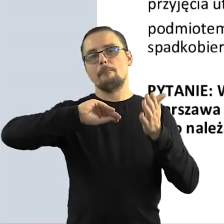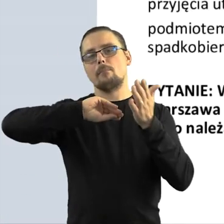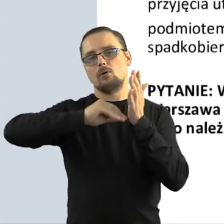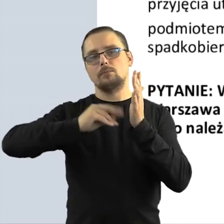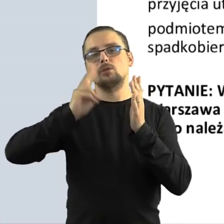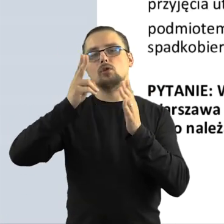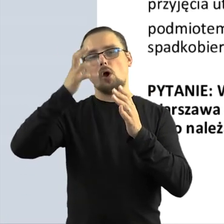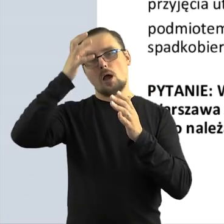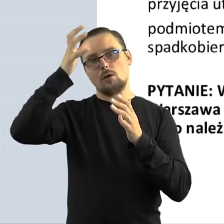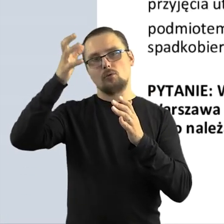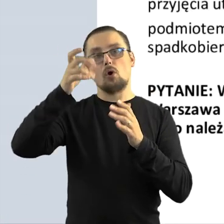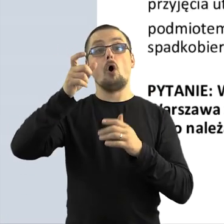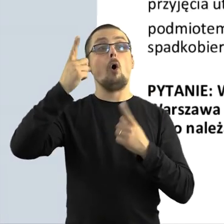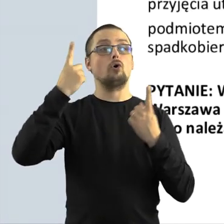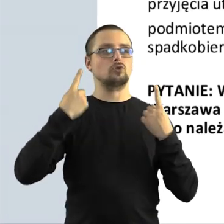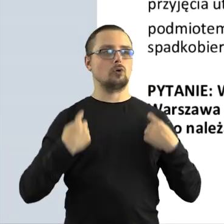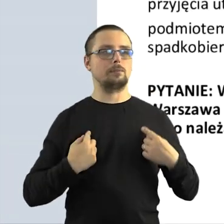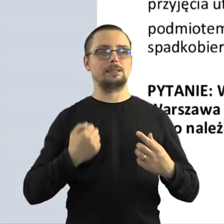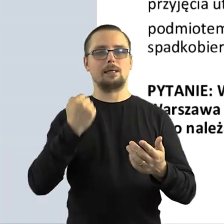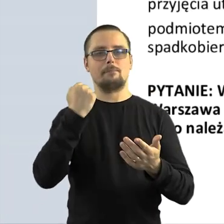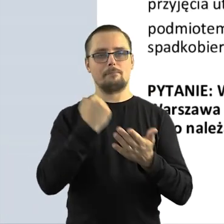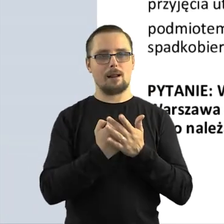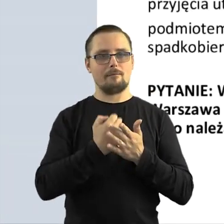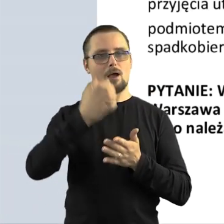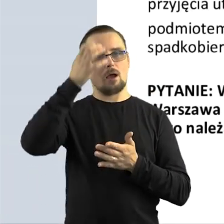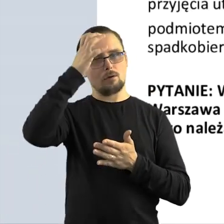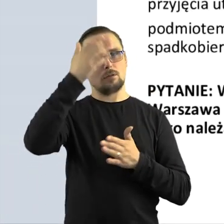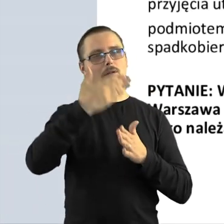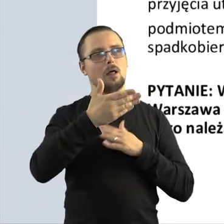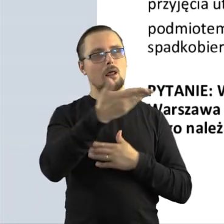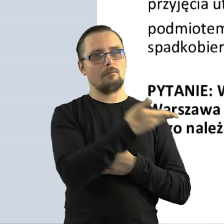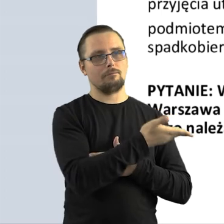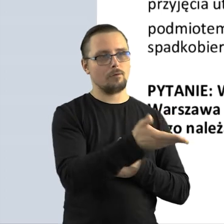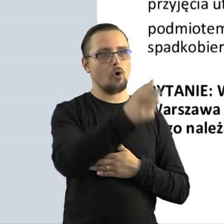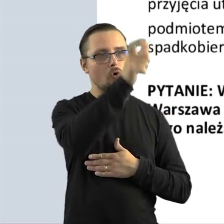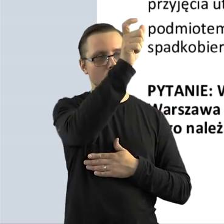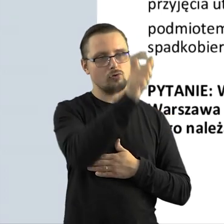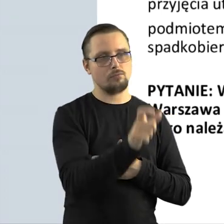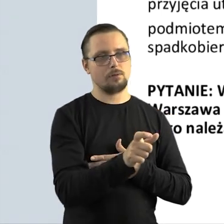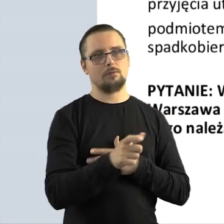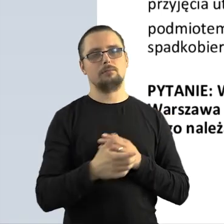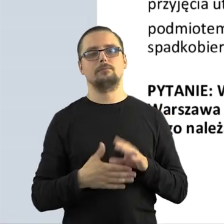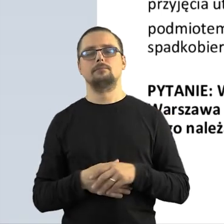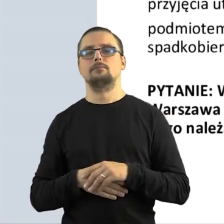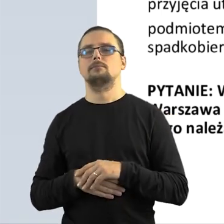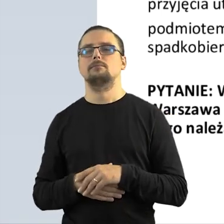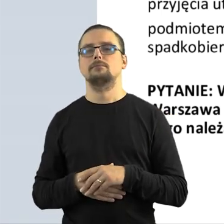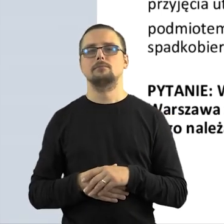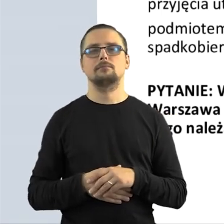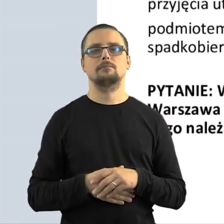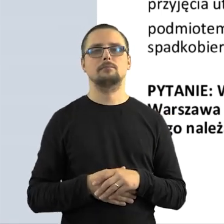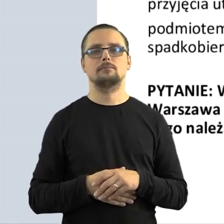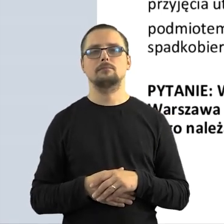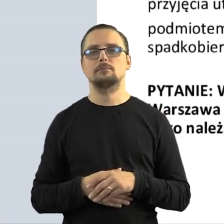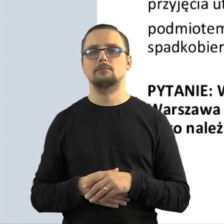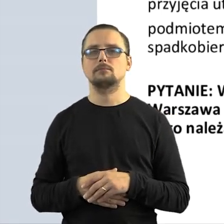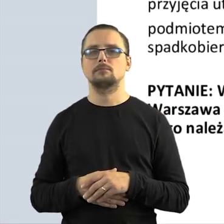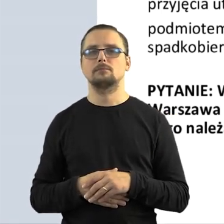zdarza, że instytucje zapominają podpisywać twórców, że prawa autorskie osobiste są jak najbardziej